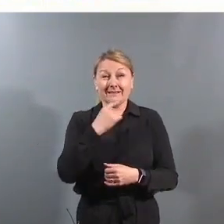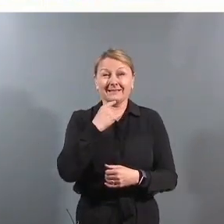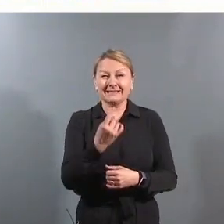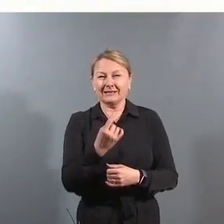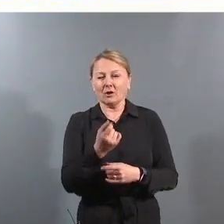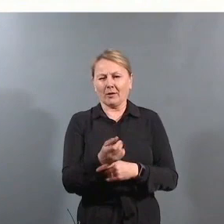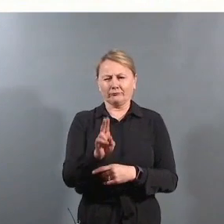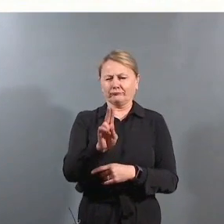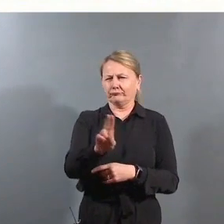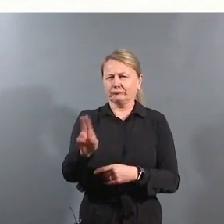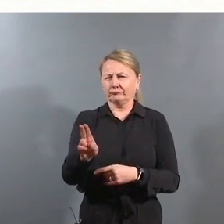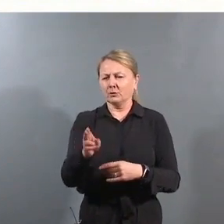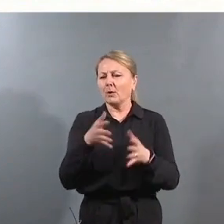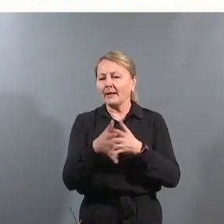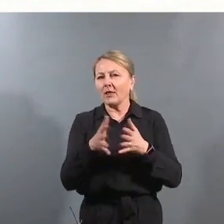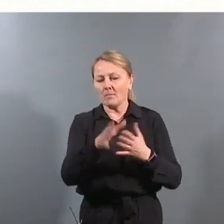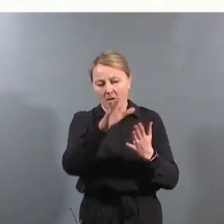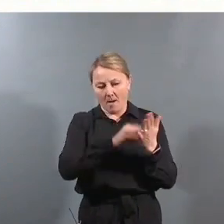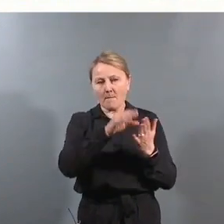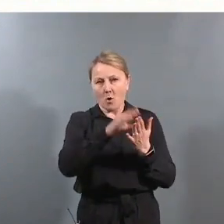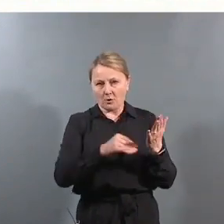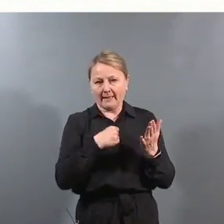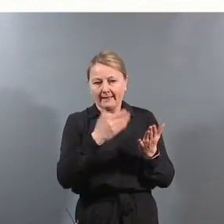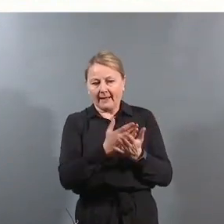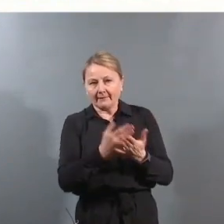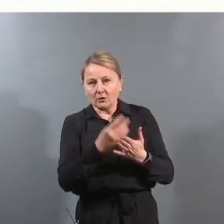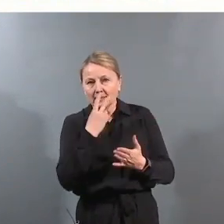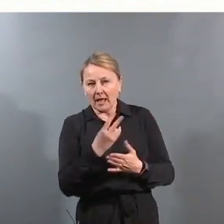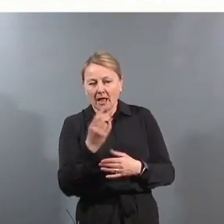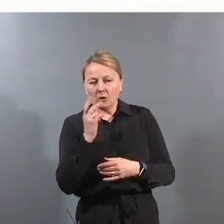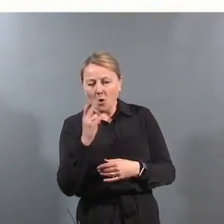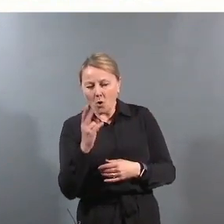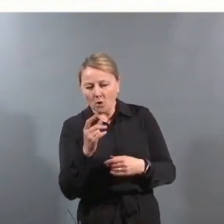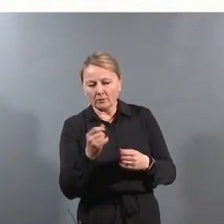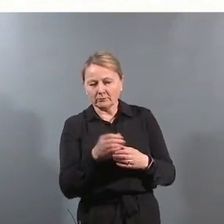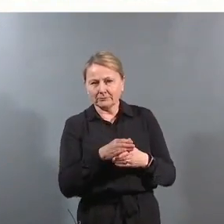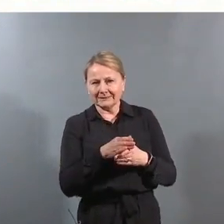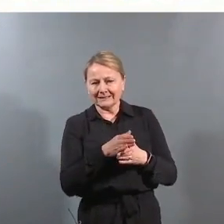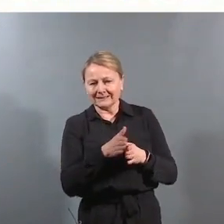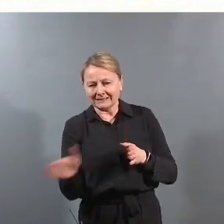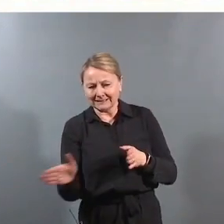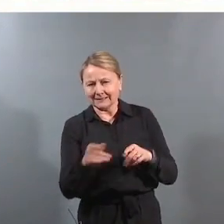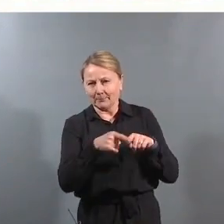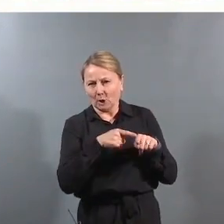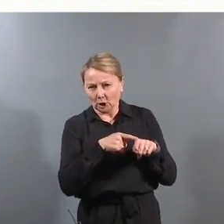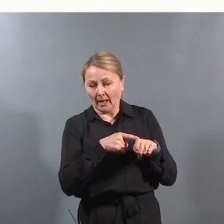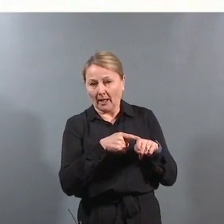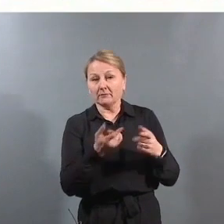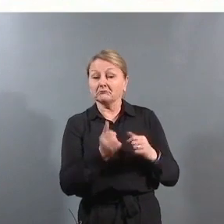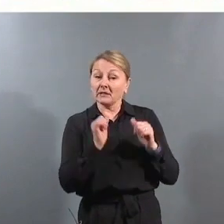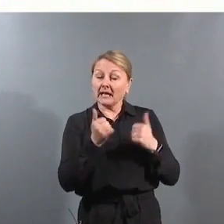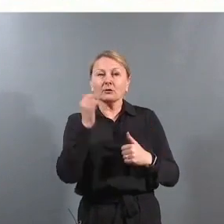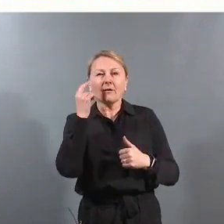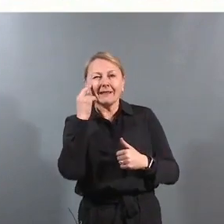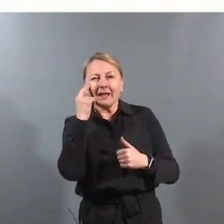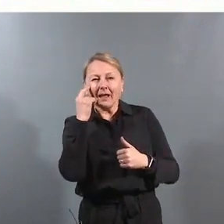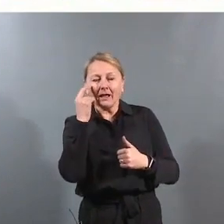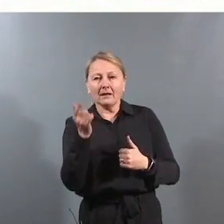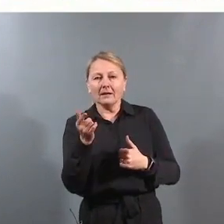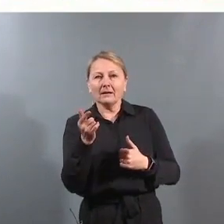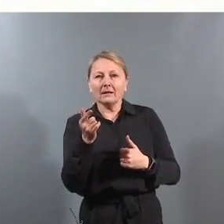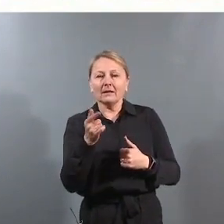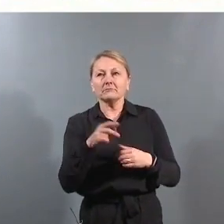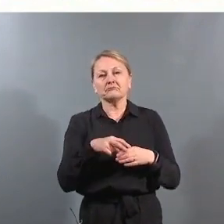noen sånne tegn, for du går gjennom en del rapporter da, i retten for å se når var det denne skjevutviklingen begynte, det er greit å vite, de faller av